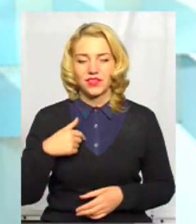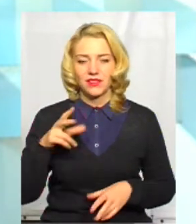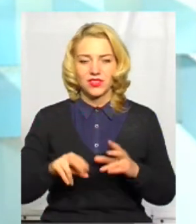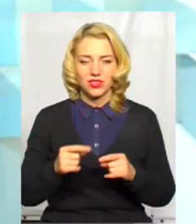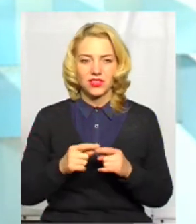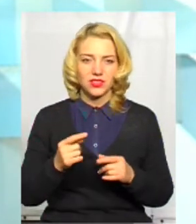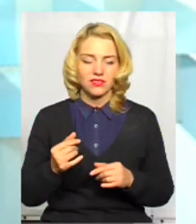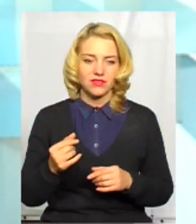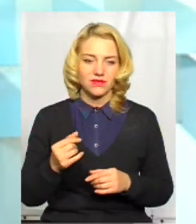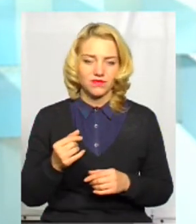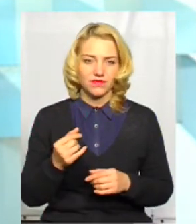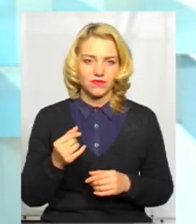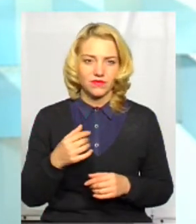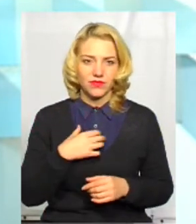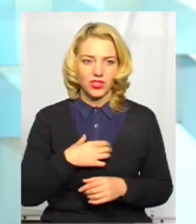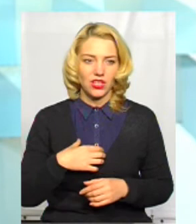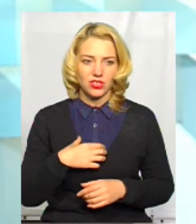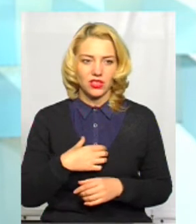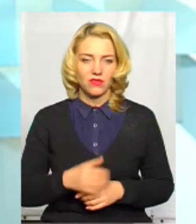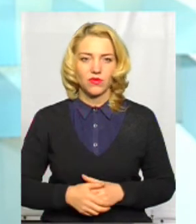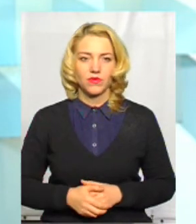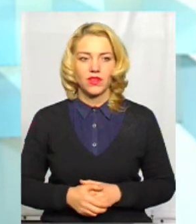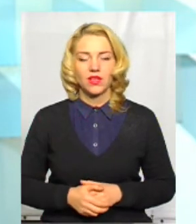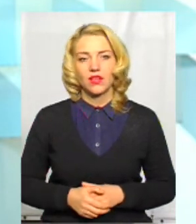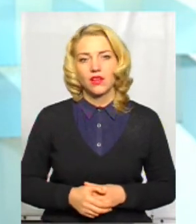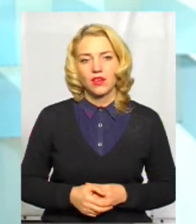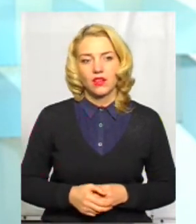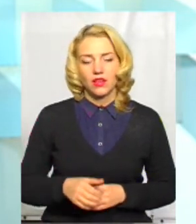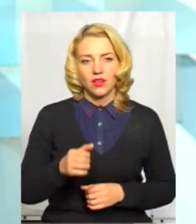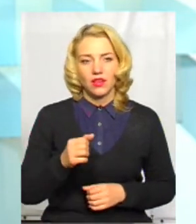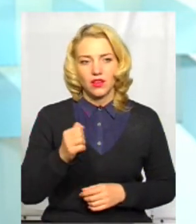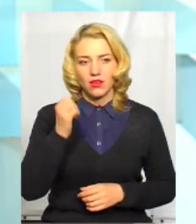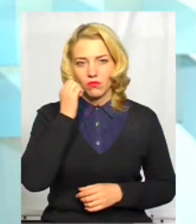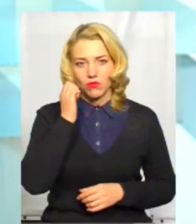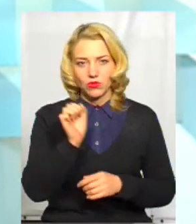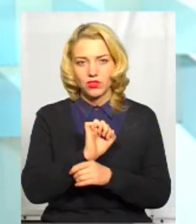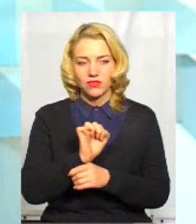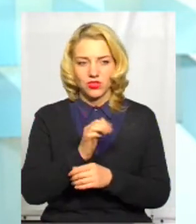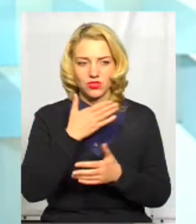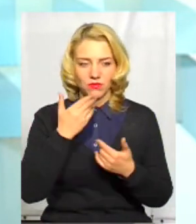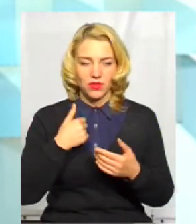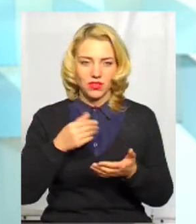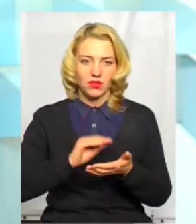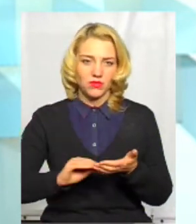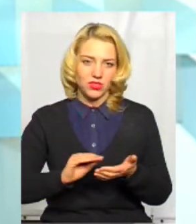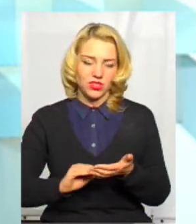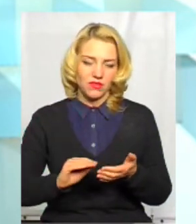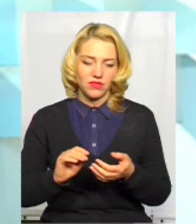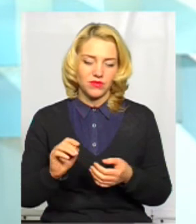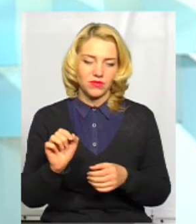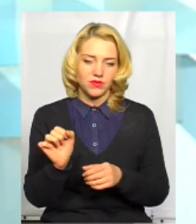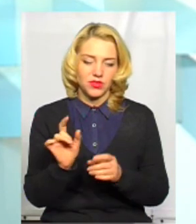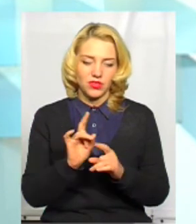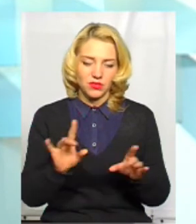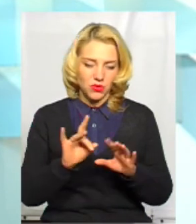вважаю, тому що багато де так написано. Щодо москвича, москвича немає, тому що я вже навіть написав поясненням на заказ з цього приводу.